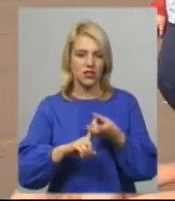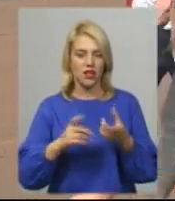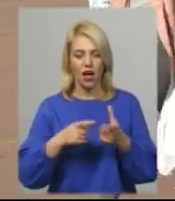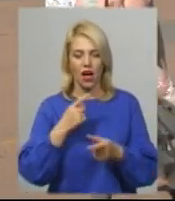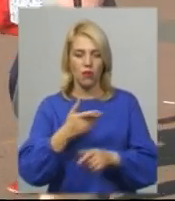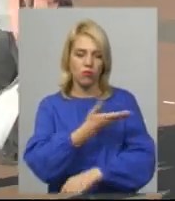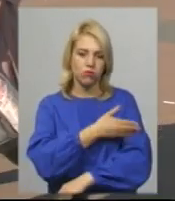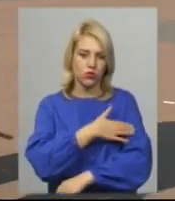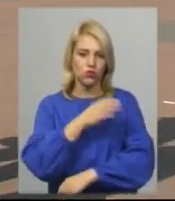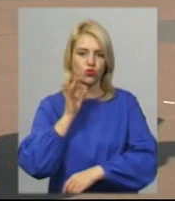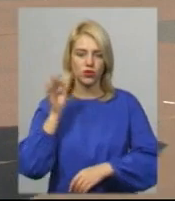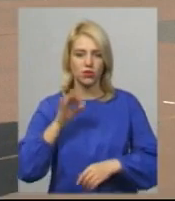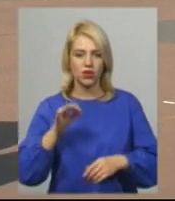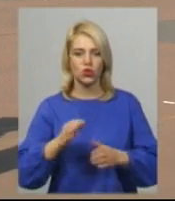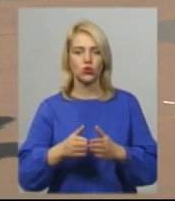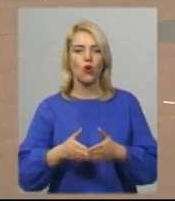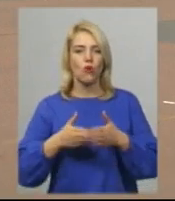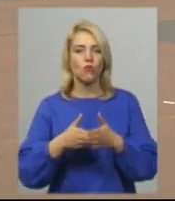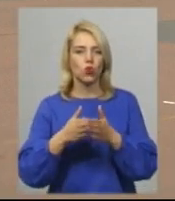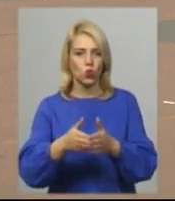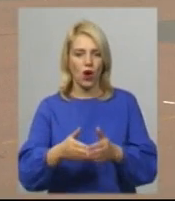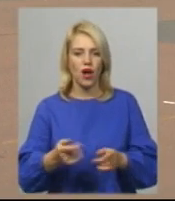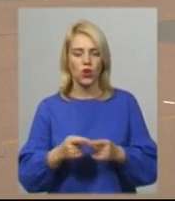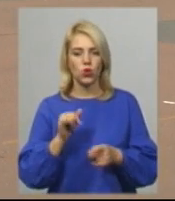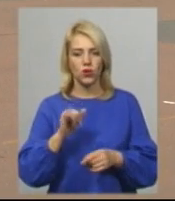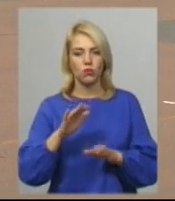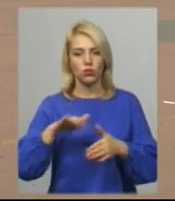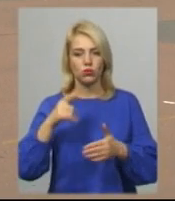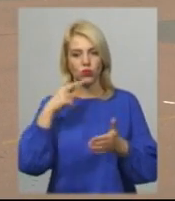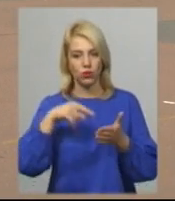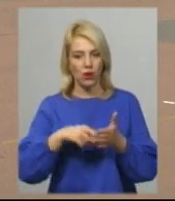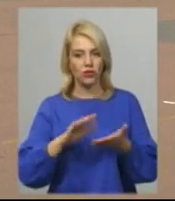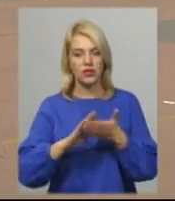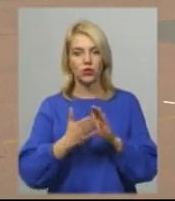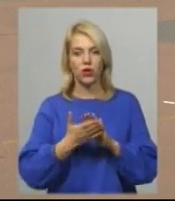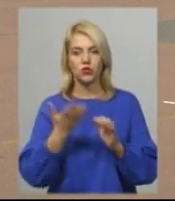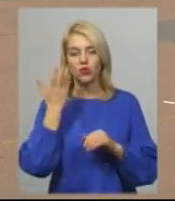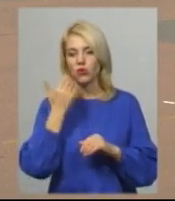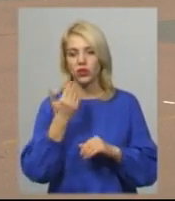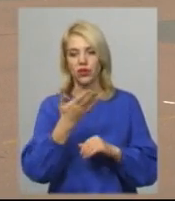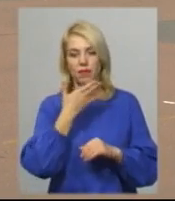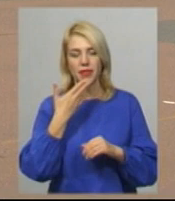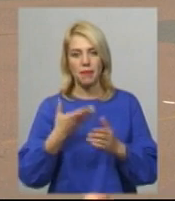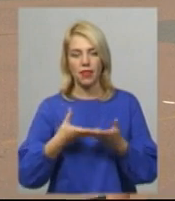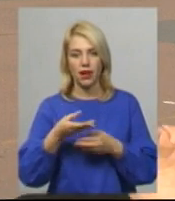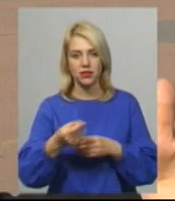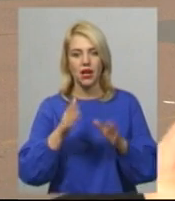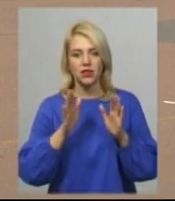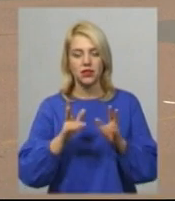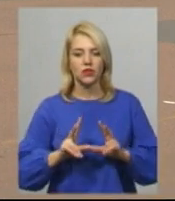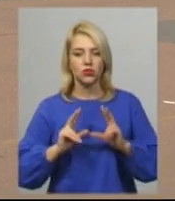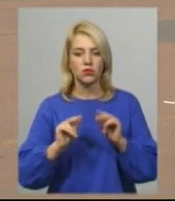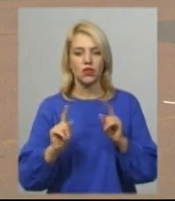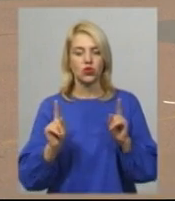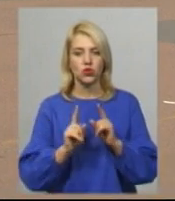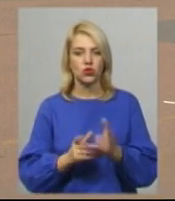Польщу, Німеччину, Португалію. І потім потрапляють в ситуацію, коли їм не платять, а лише обіцяючи